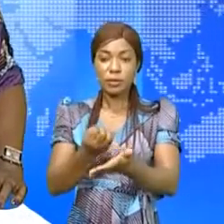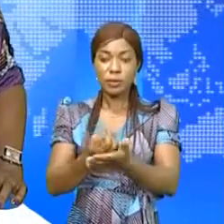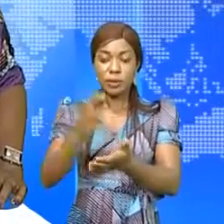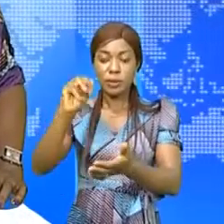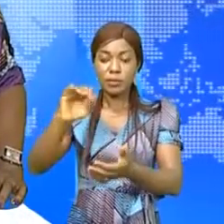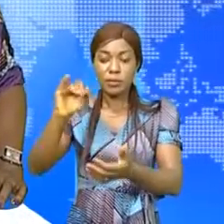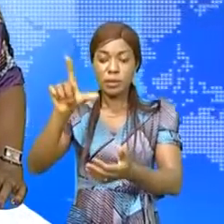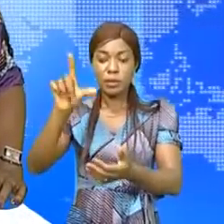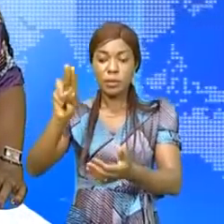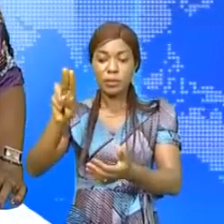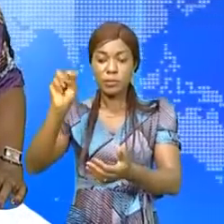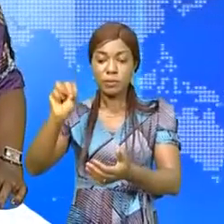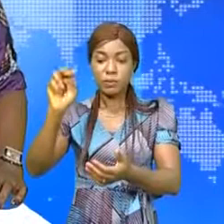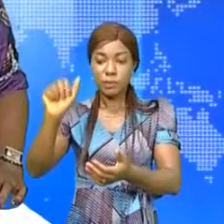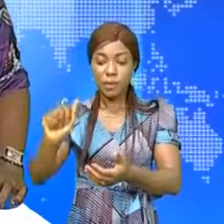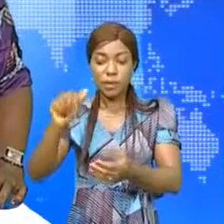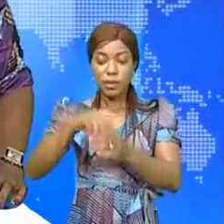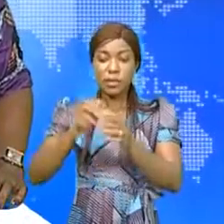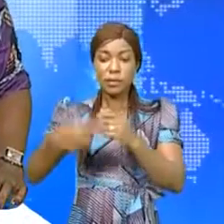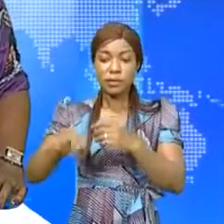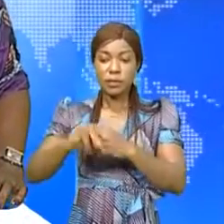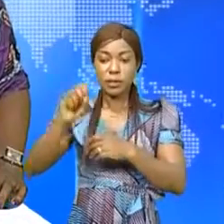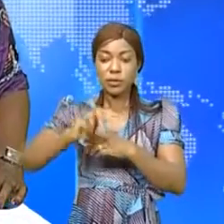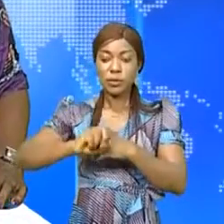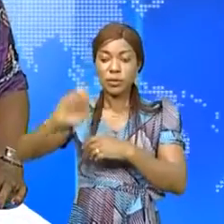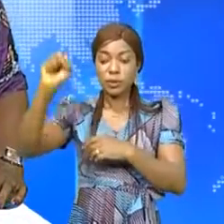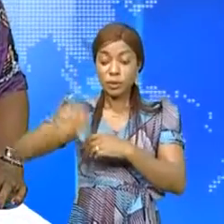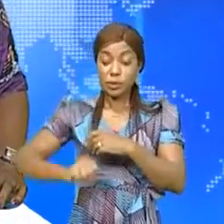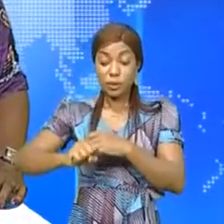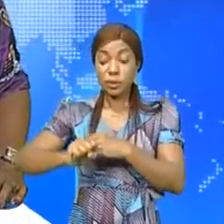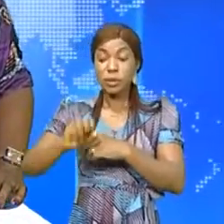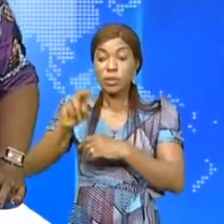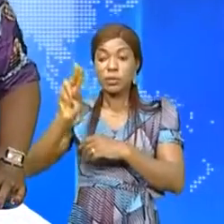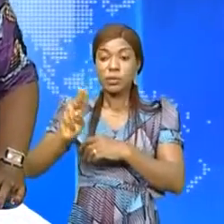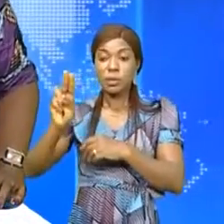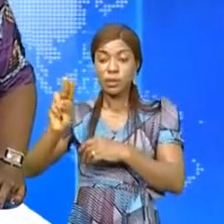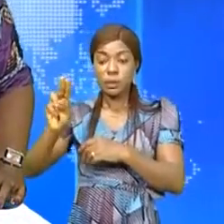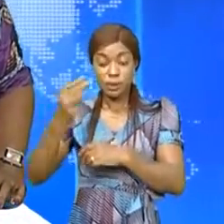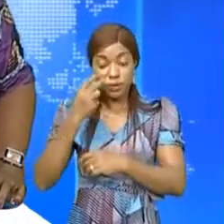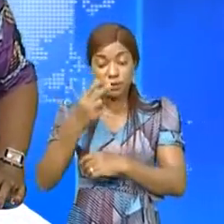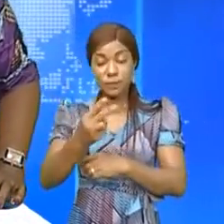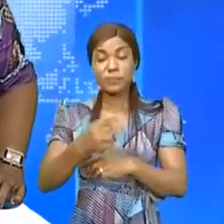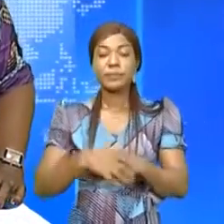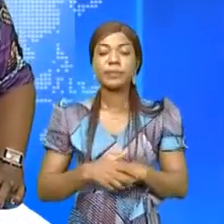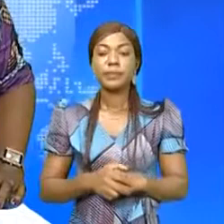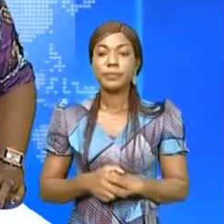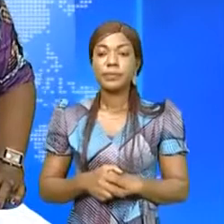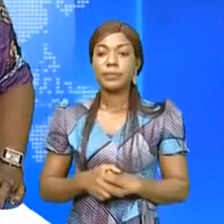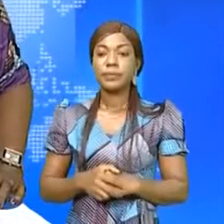dans le territoire de Boudjala dans la province du Sud-Oubangui présidée par le ministre de l'Industrie Béthi Amani.